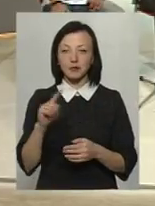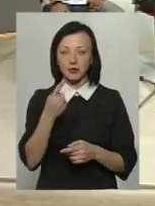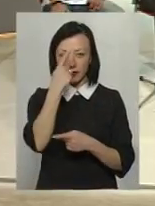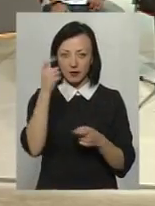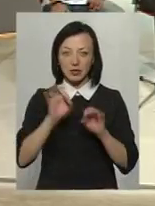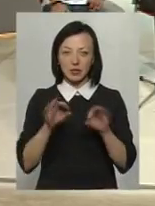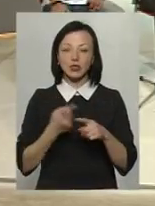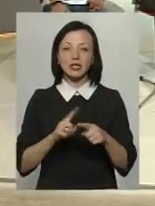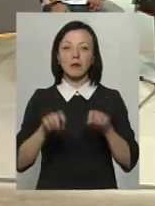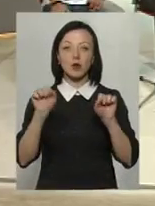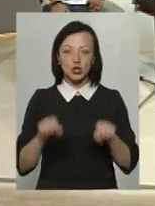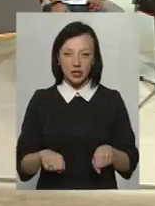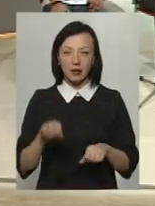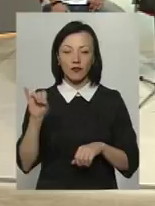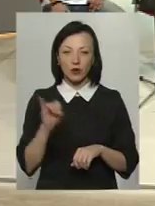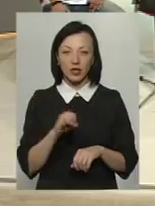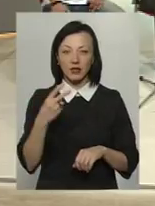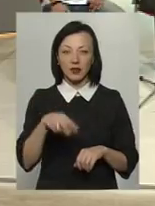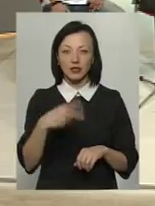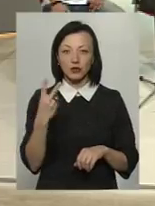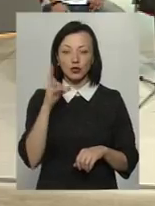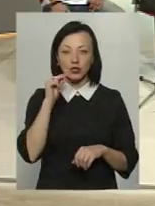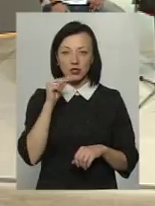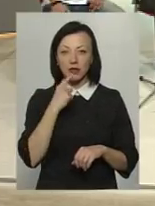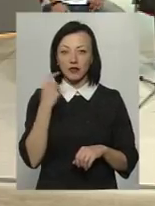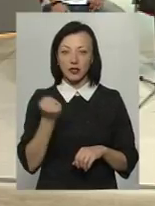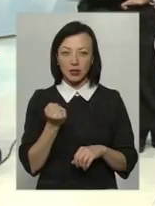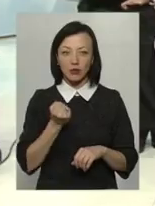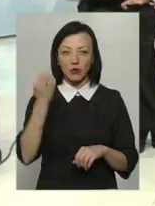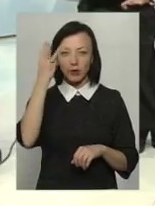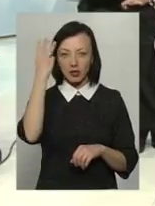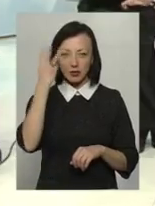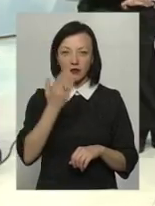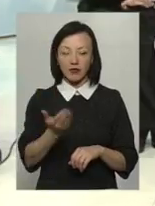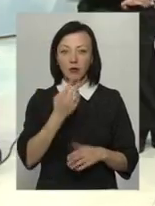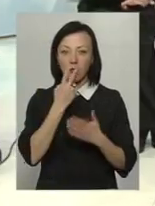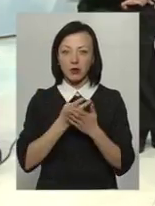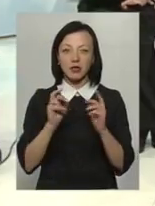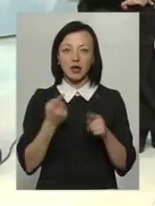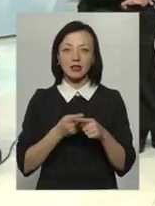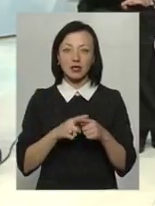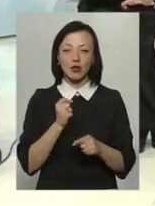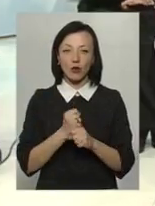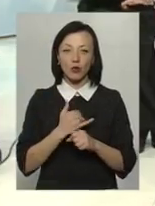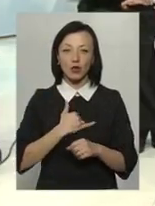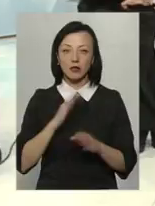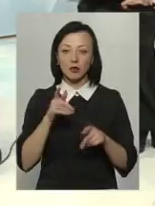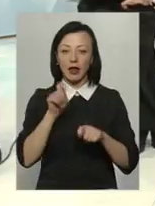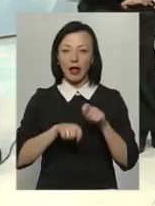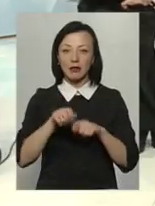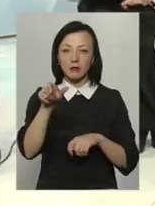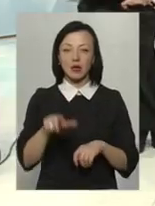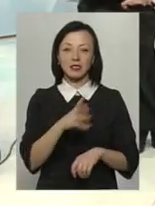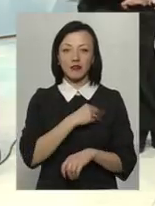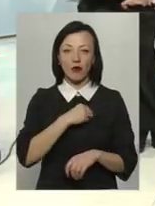сказати, що це можливо. І 22 числа в неділю в Хмельницькому ви побачите, як це робиться. У нас буде експерт зі Львова,